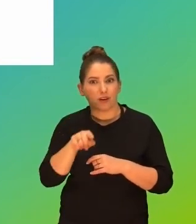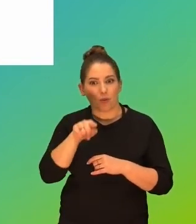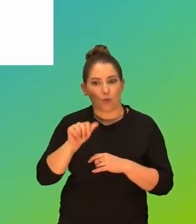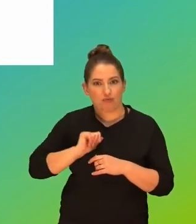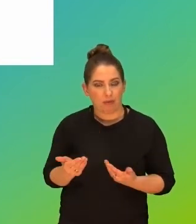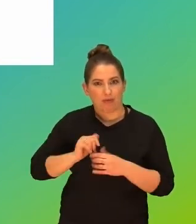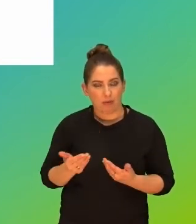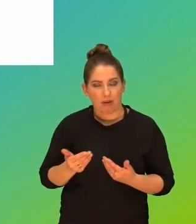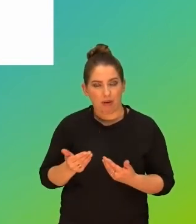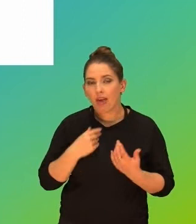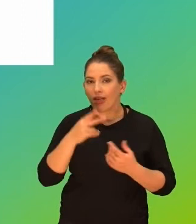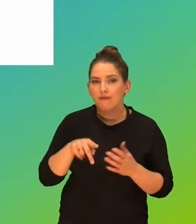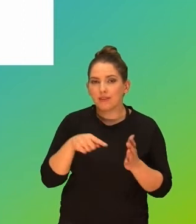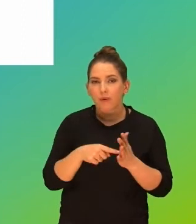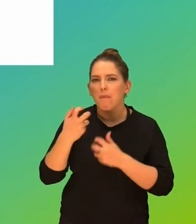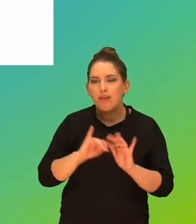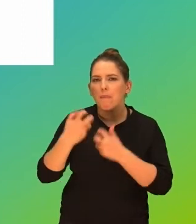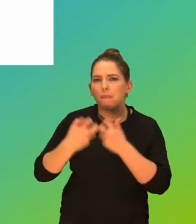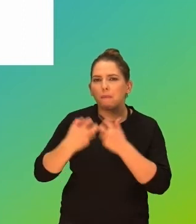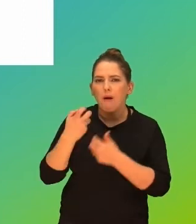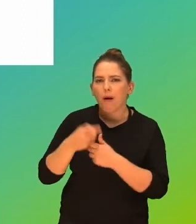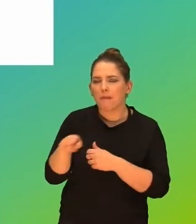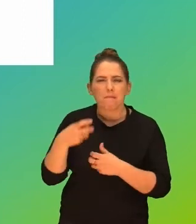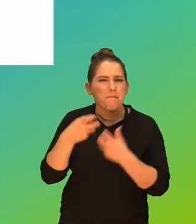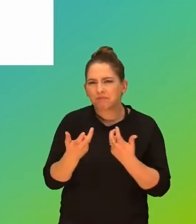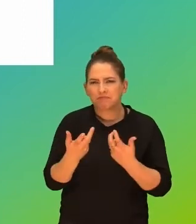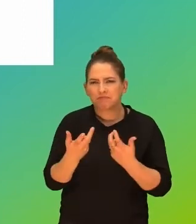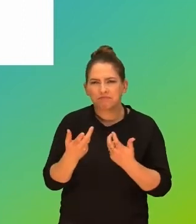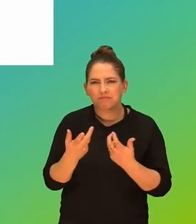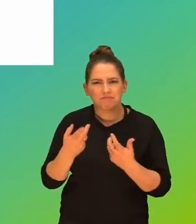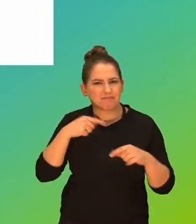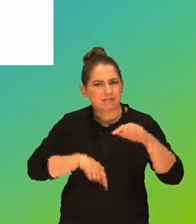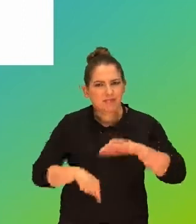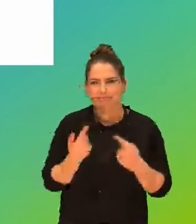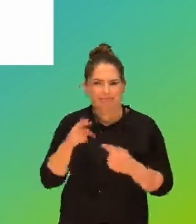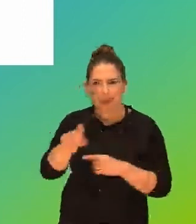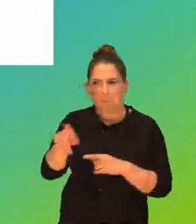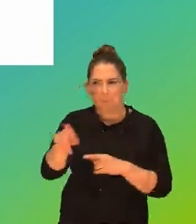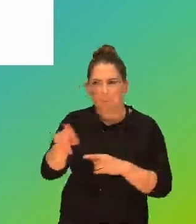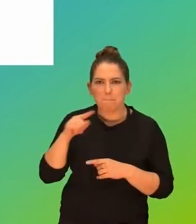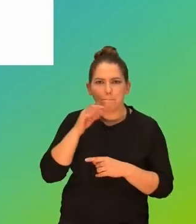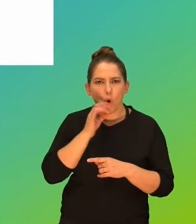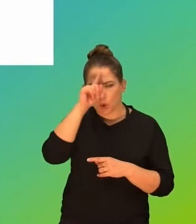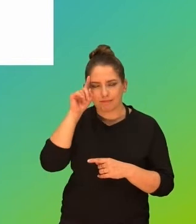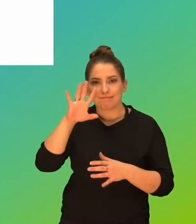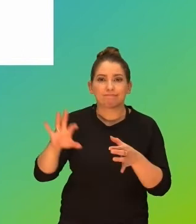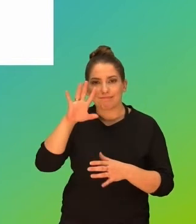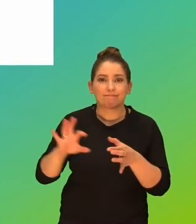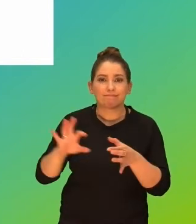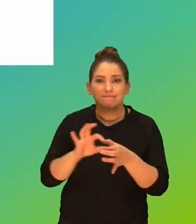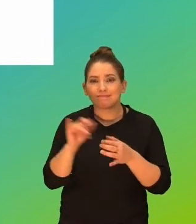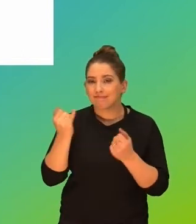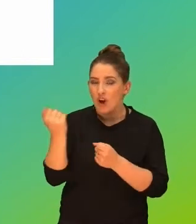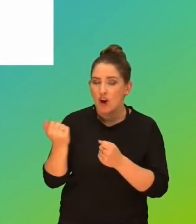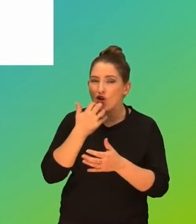u siebie. Nie widzą tego, z jakimi problemami, takimi problemami somatycznymi borykają się młodzi, które są związane z ich